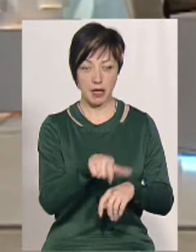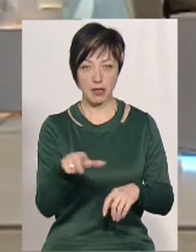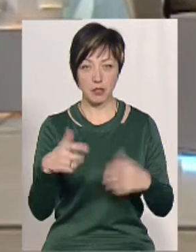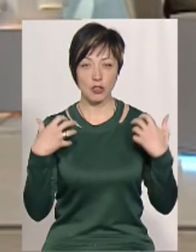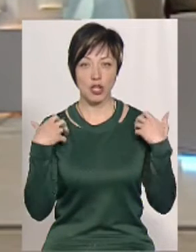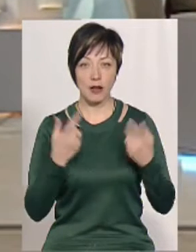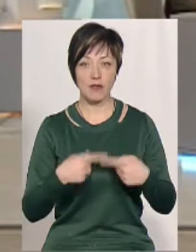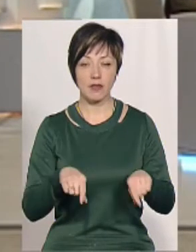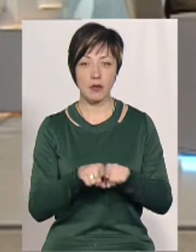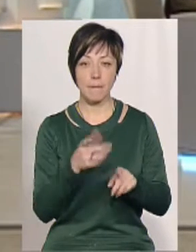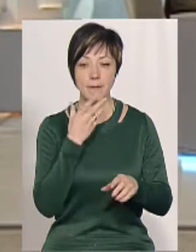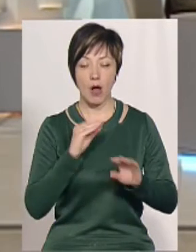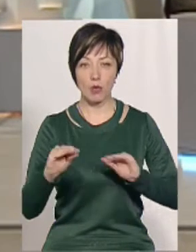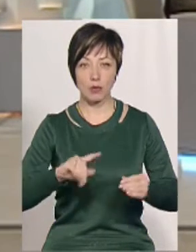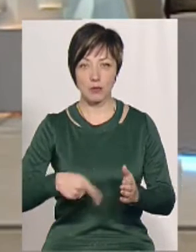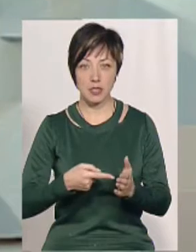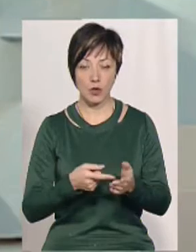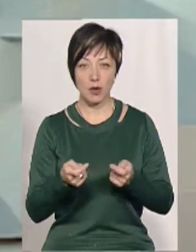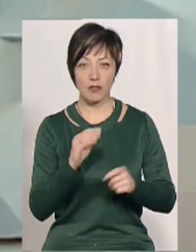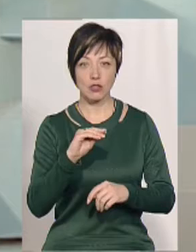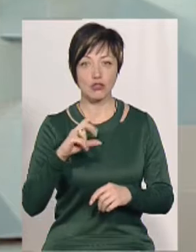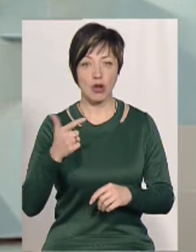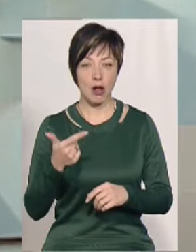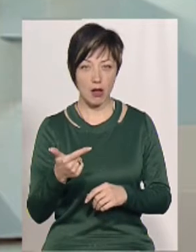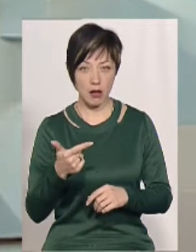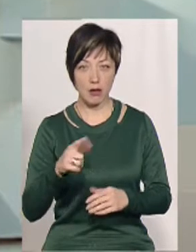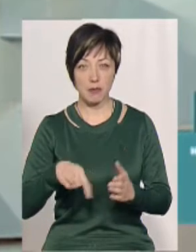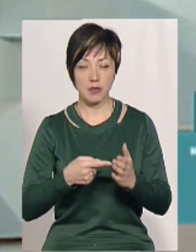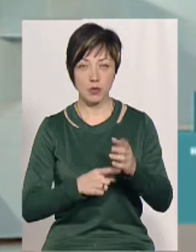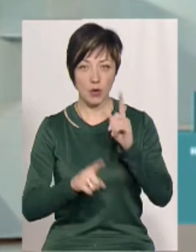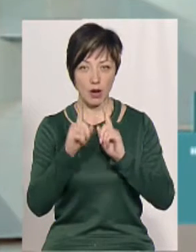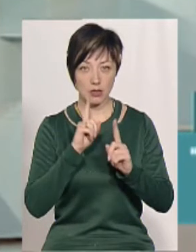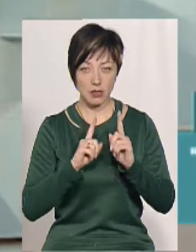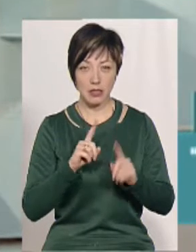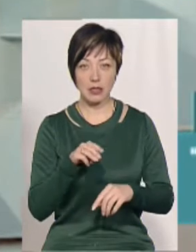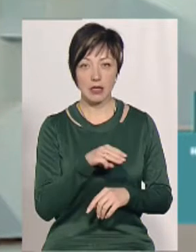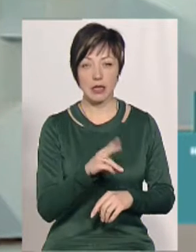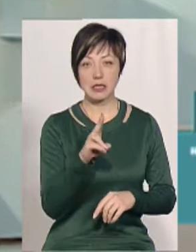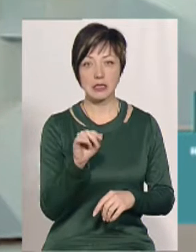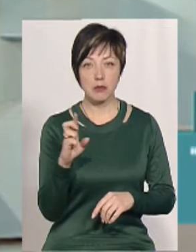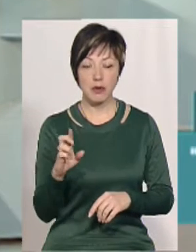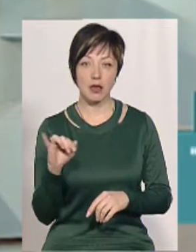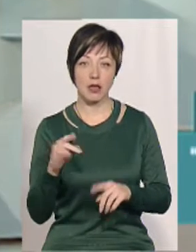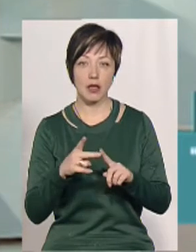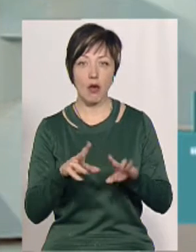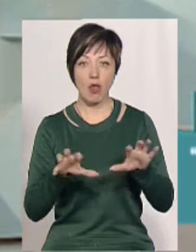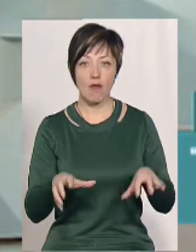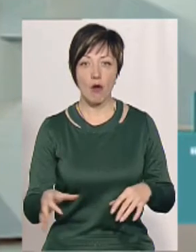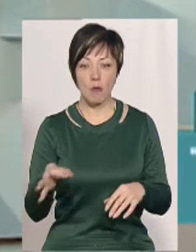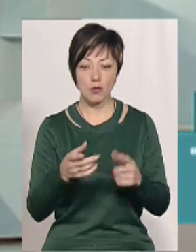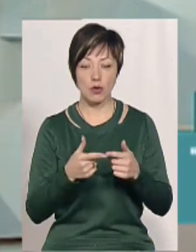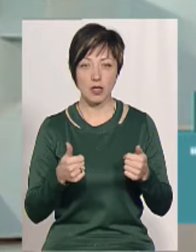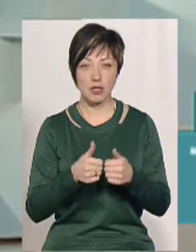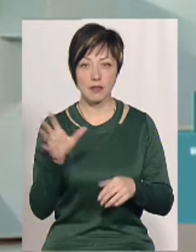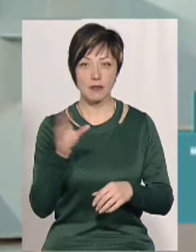Це начальник відділу з благоустрою міста, управління житлово-комунального господарства Хмельницької міської ради Тетяна ЦИП та голова обласної